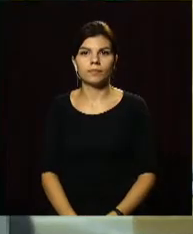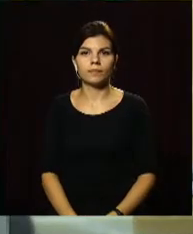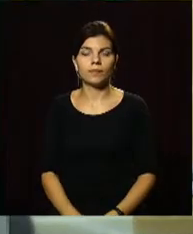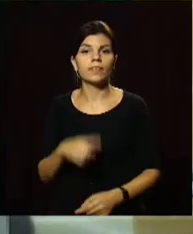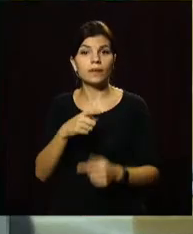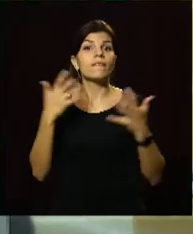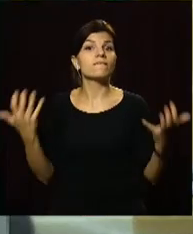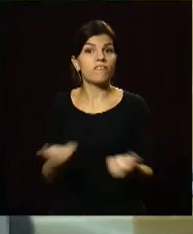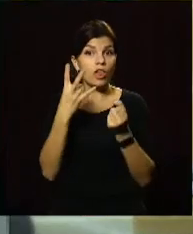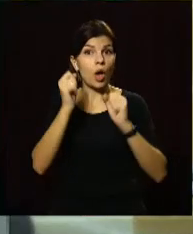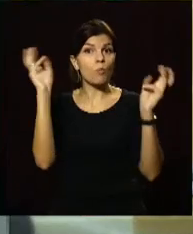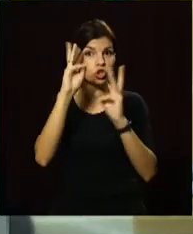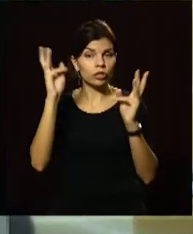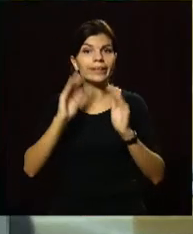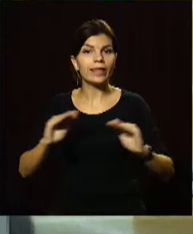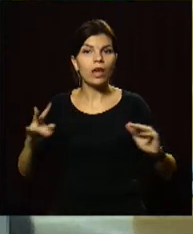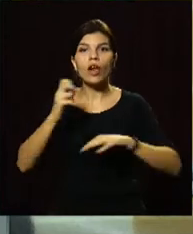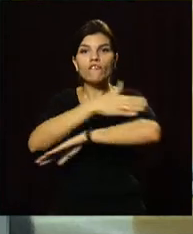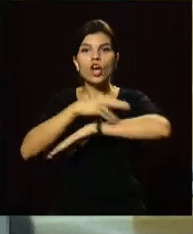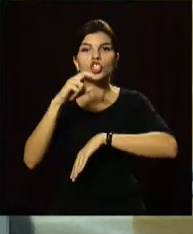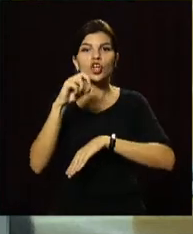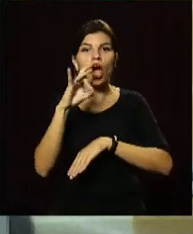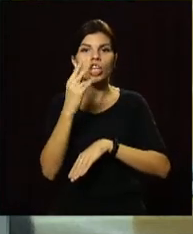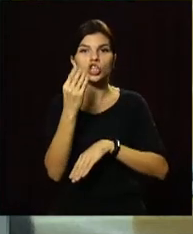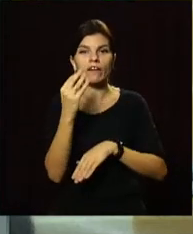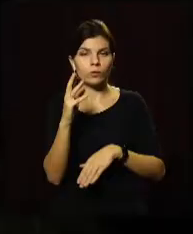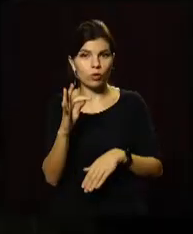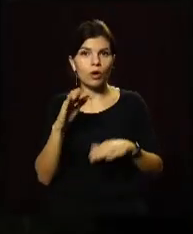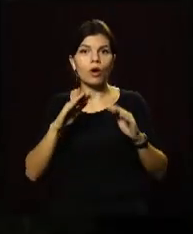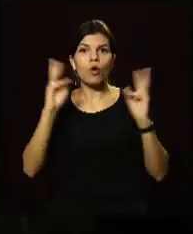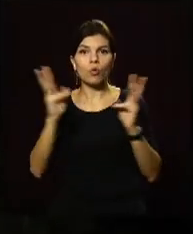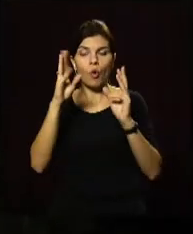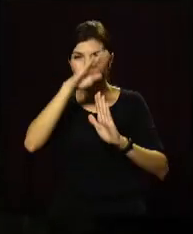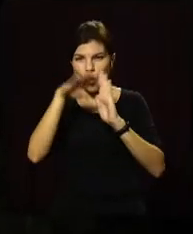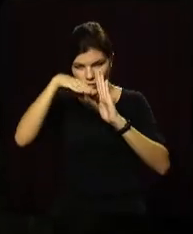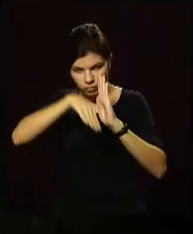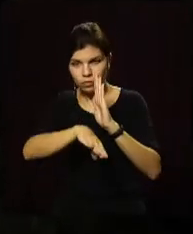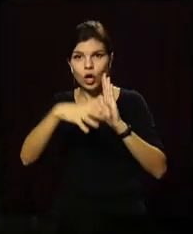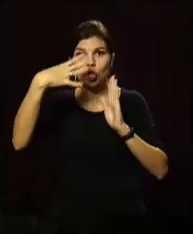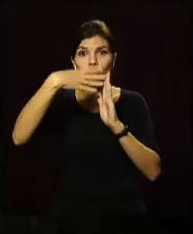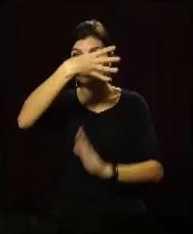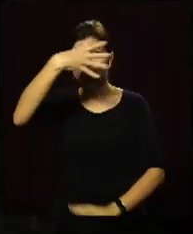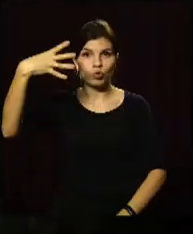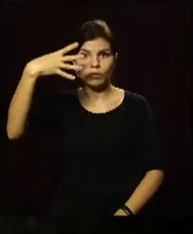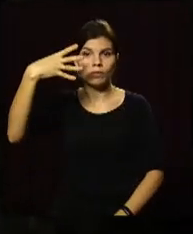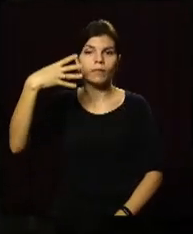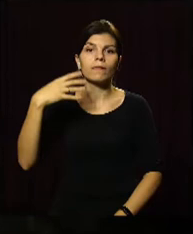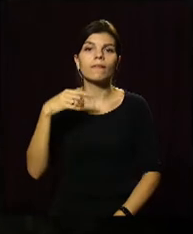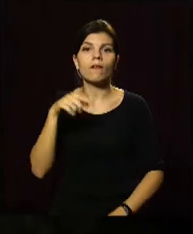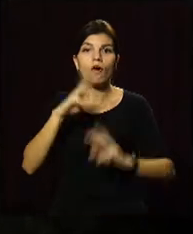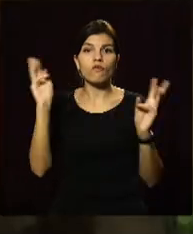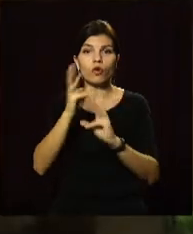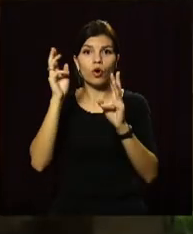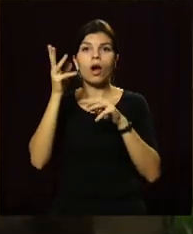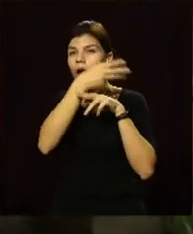Врятували на пожежі дітей. На вулиці Чернишевського у Дніпрі горіло підвальне приміщення чотириповерхового будинку. Вогнеборці